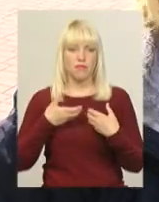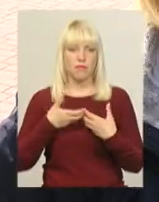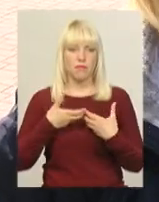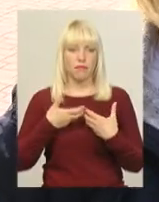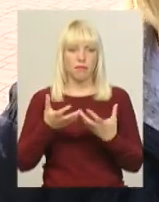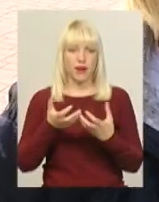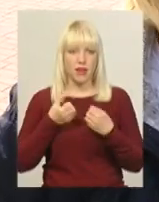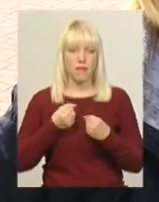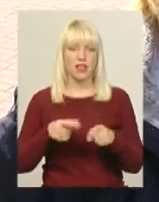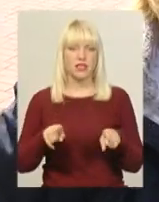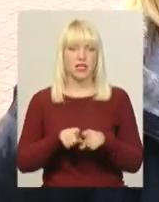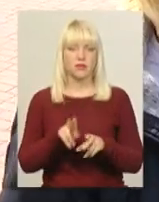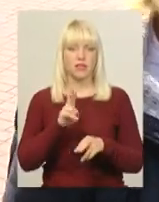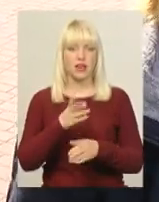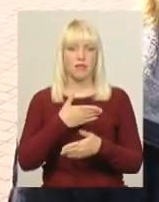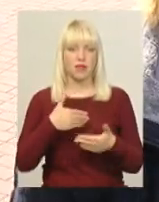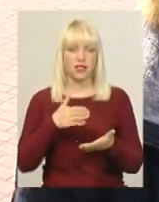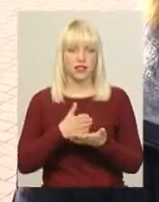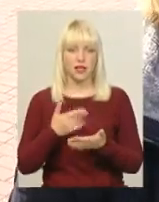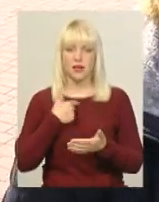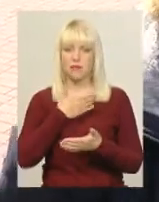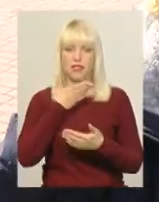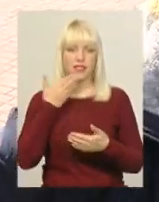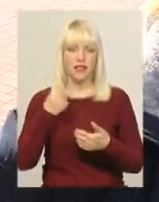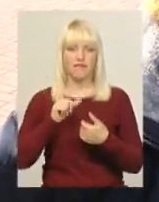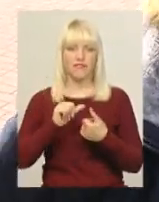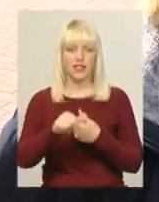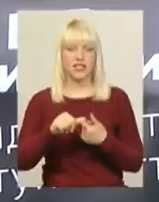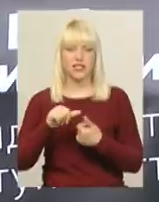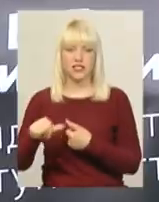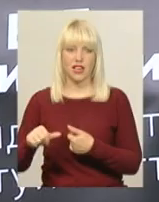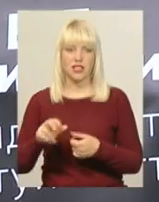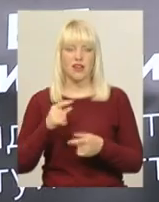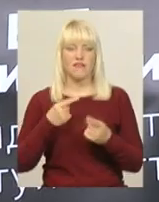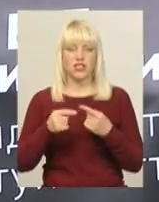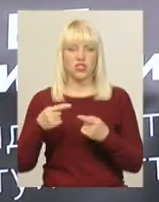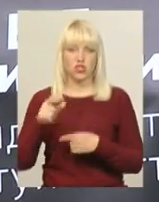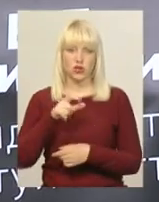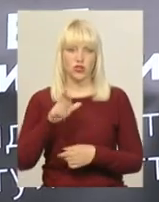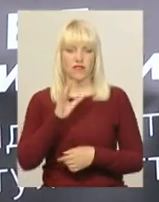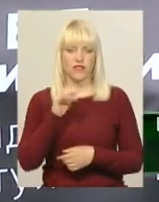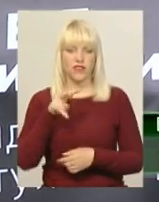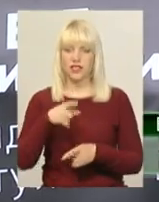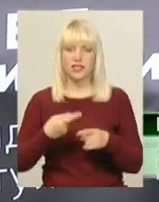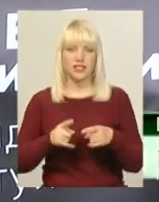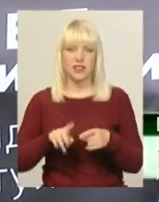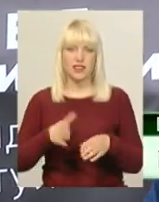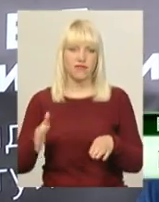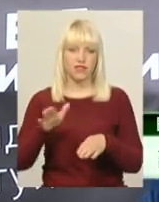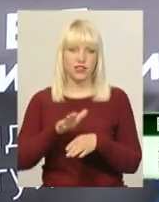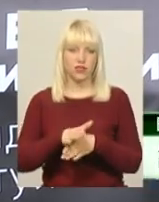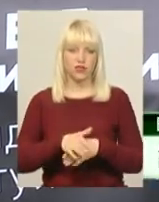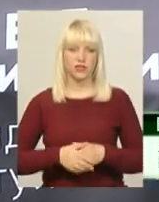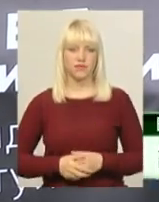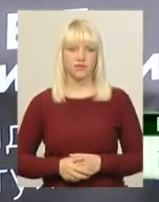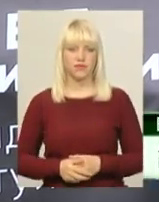відрізняємося від інших людей. ВІЛ – це не вирод. На сьогоднішній момент у нас перебуває більше двох